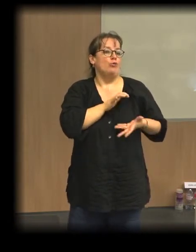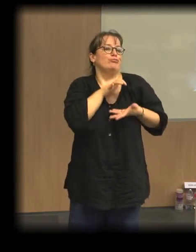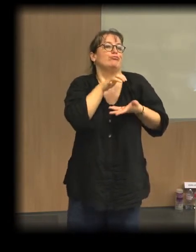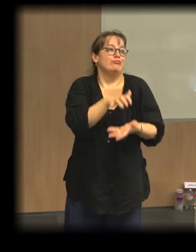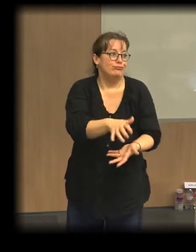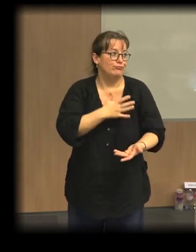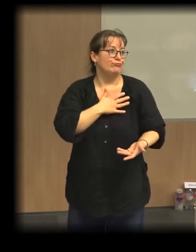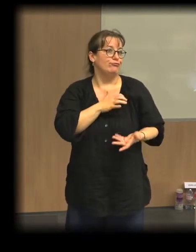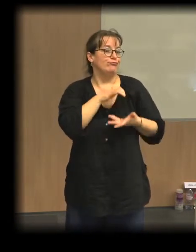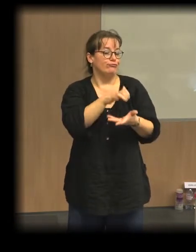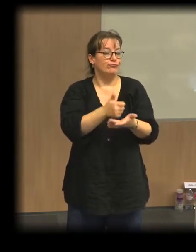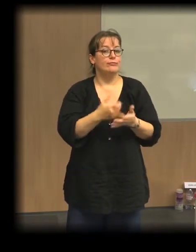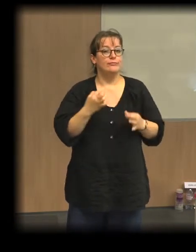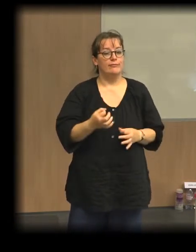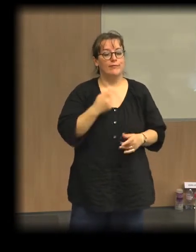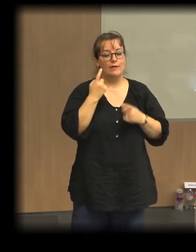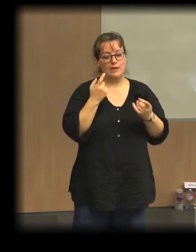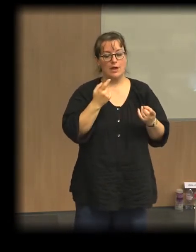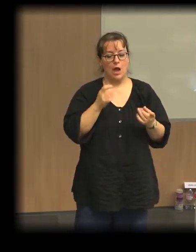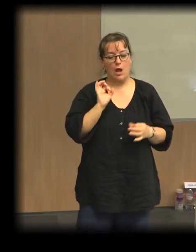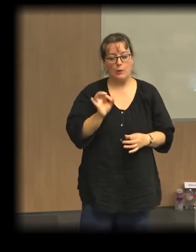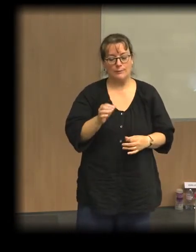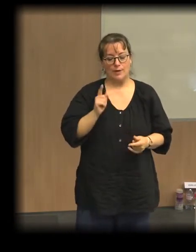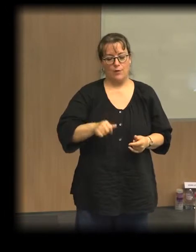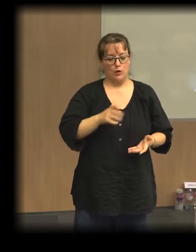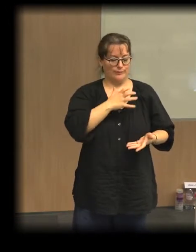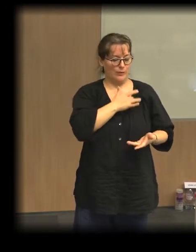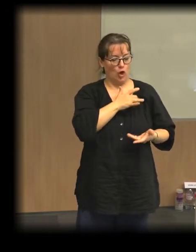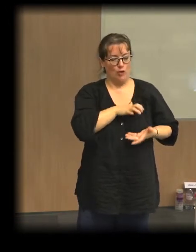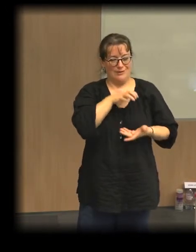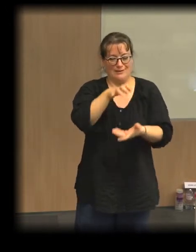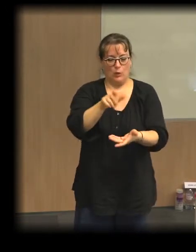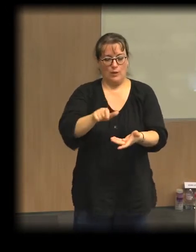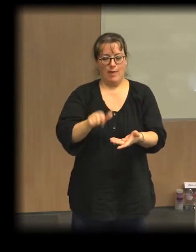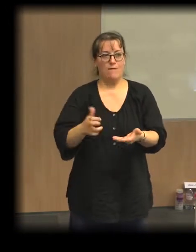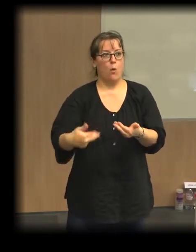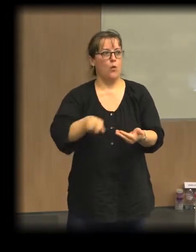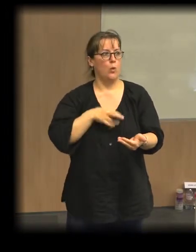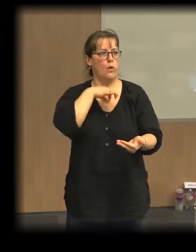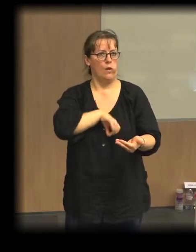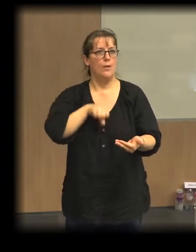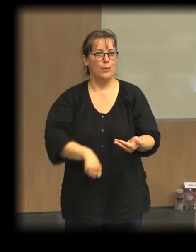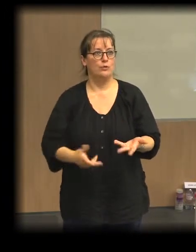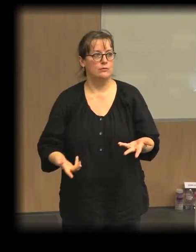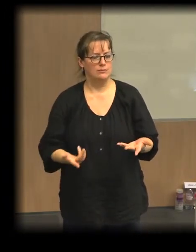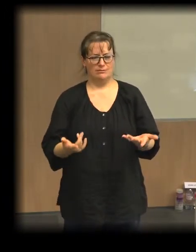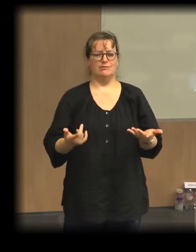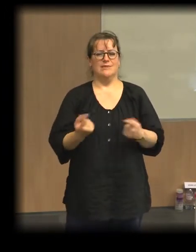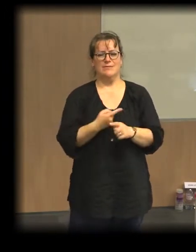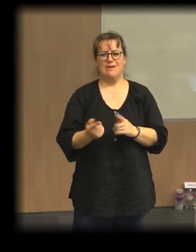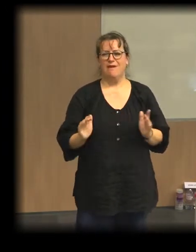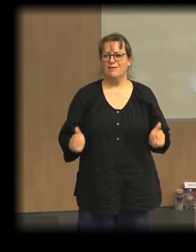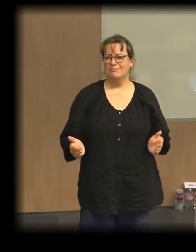soucieuse de sa rentabilité sur investissement. Et ce qui est finalement paradoxal dans